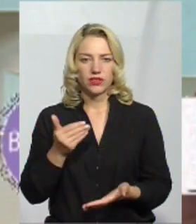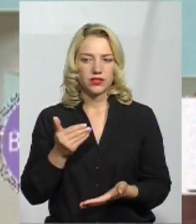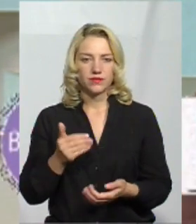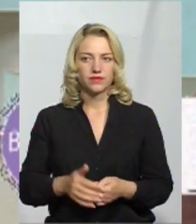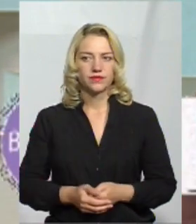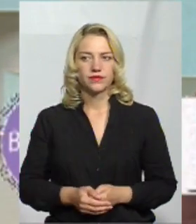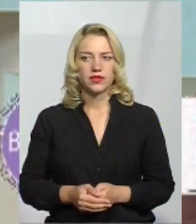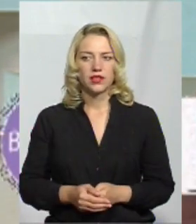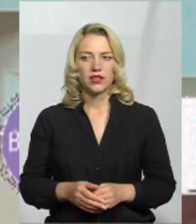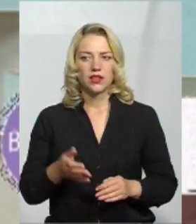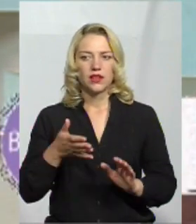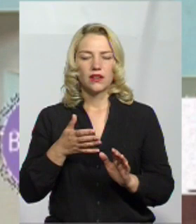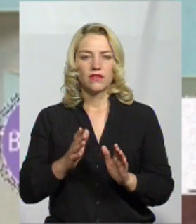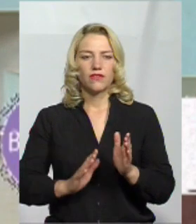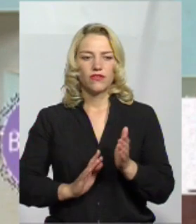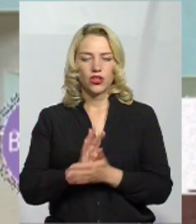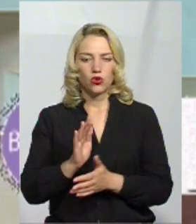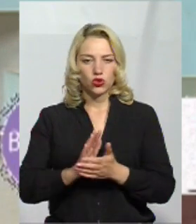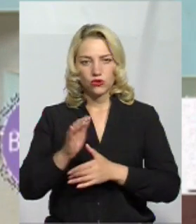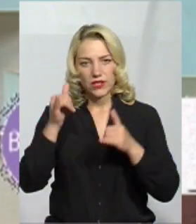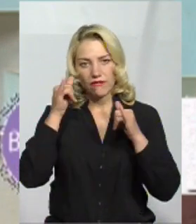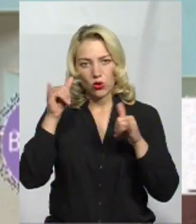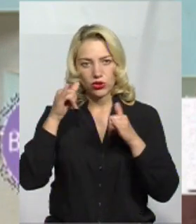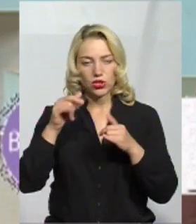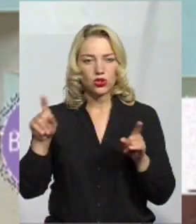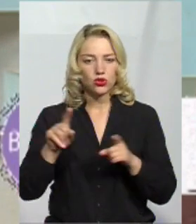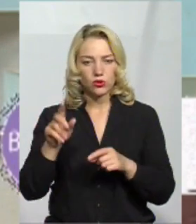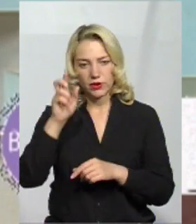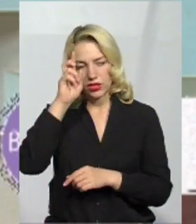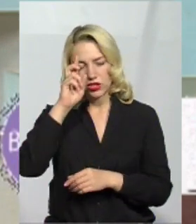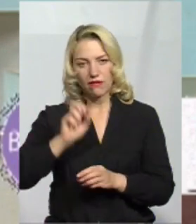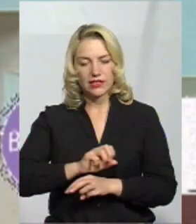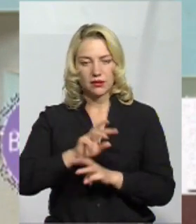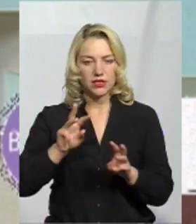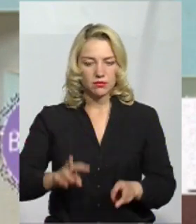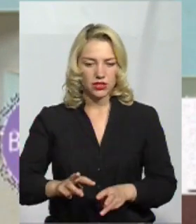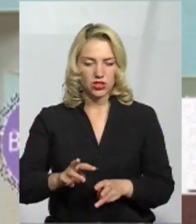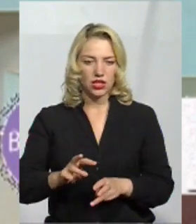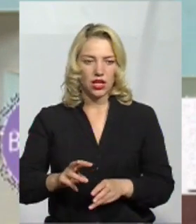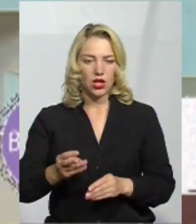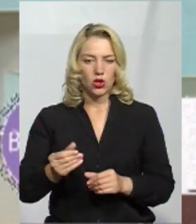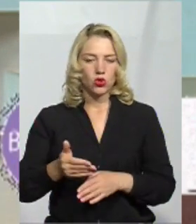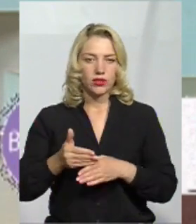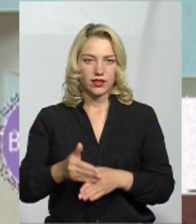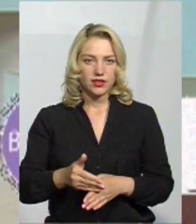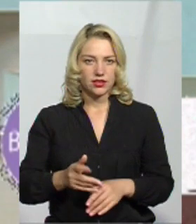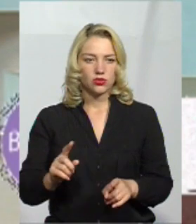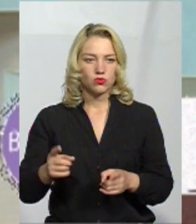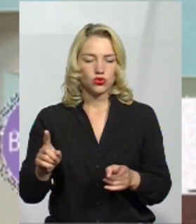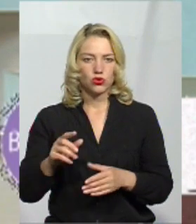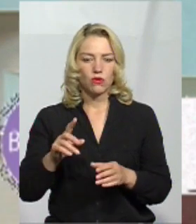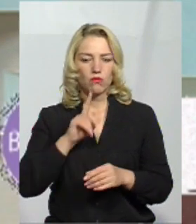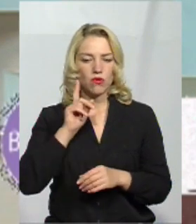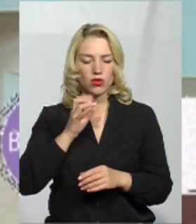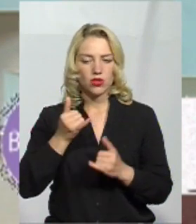вирощування великої рогатої худоби, щоб держава забезпечувала дотацію. Бо тому, що молодь на